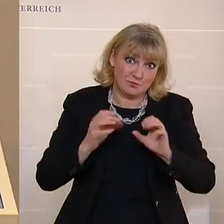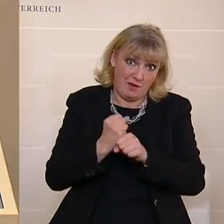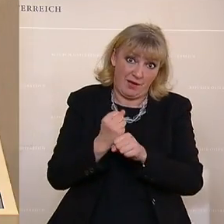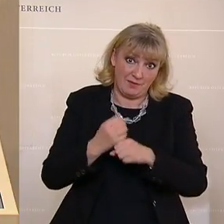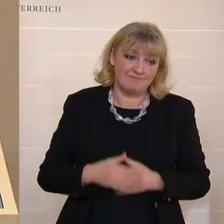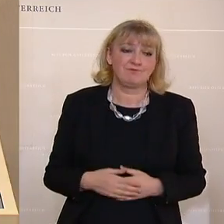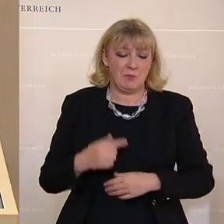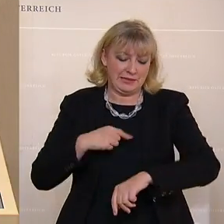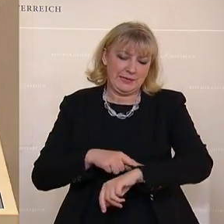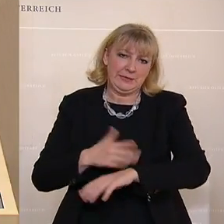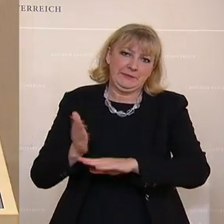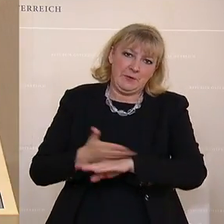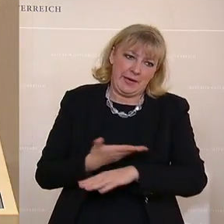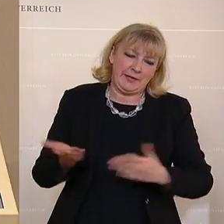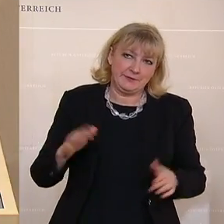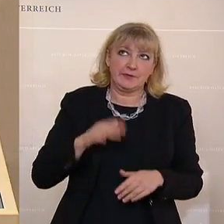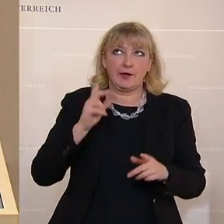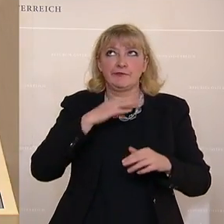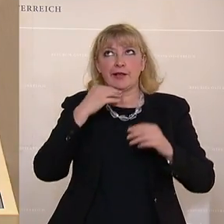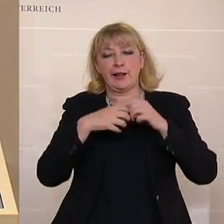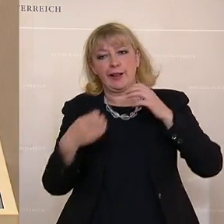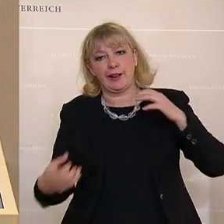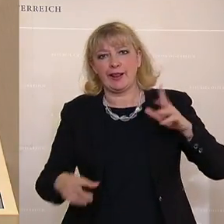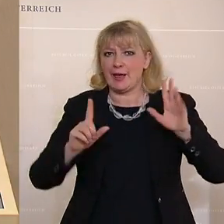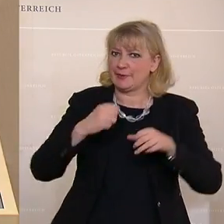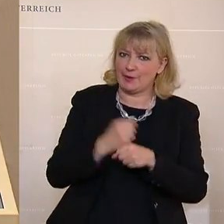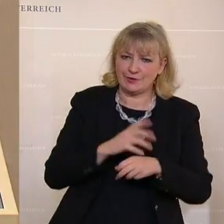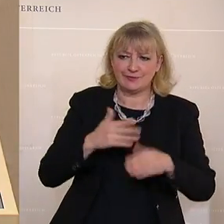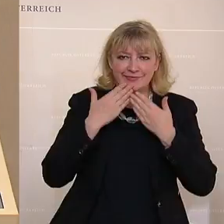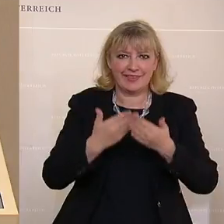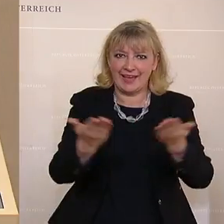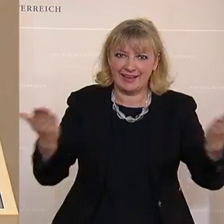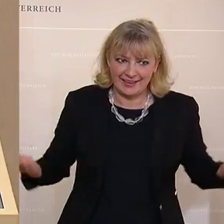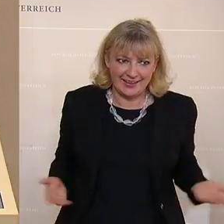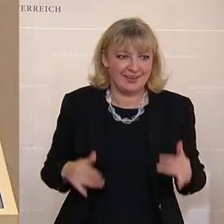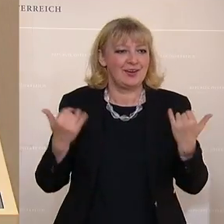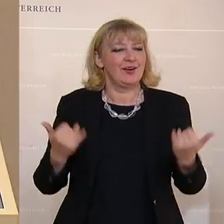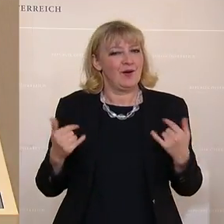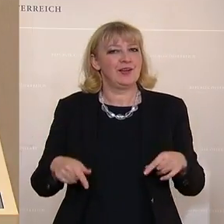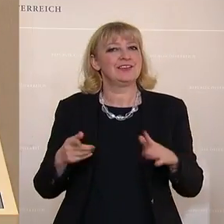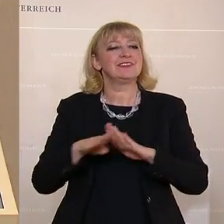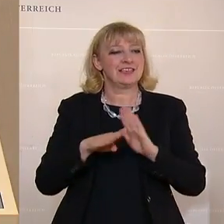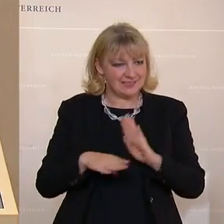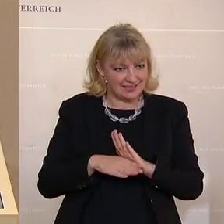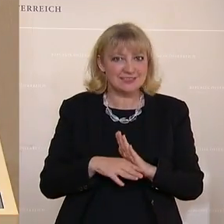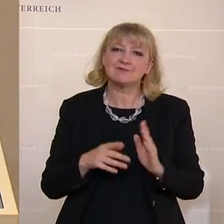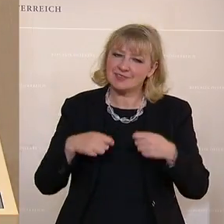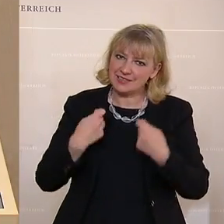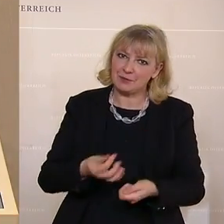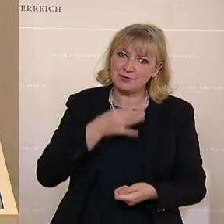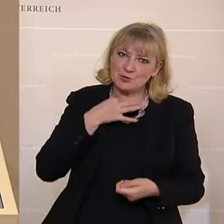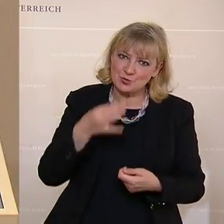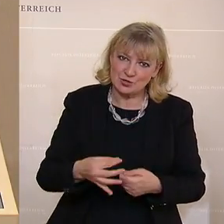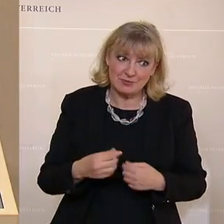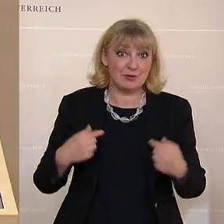Meine Zeit ist schon wieder vorbei, es gäbe noch viel mehr zu sagen, aber ich darf trotzdem allen danken, die heute auch diesem Gesetz ihre Zustimmung geben.